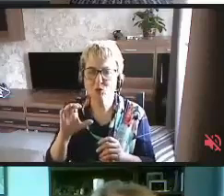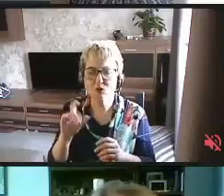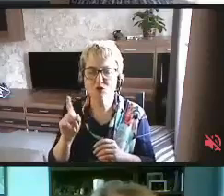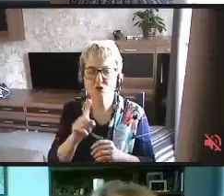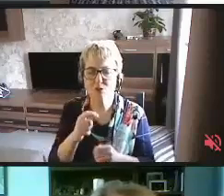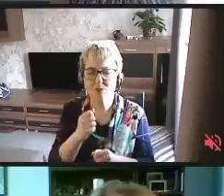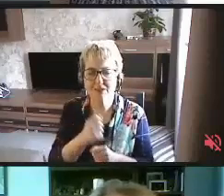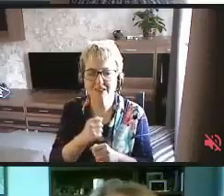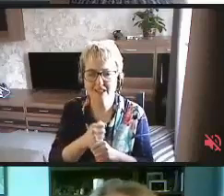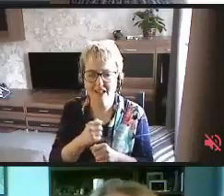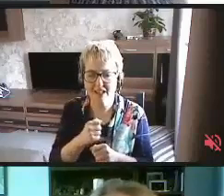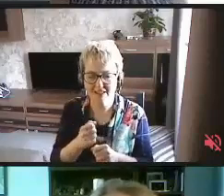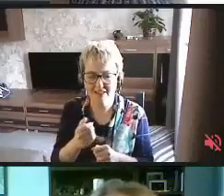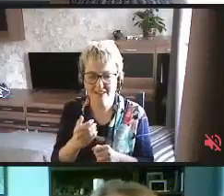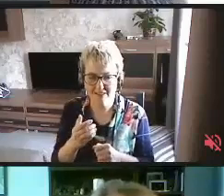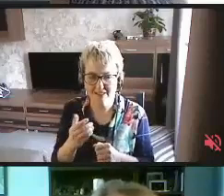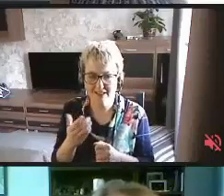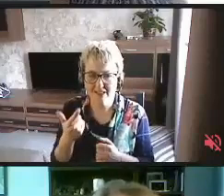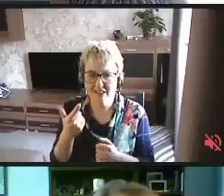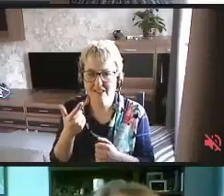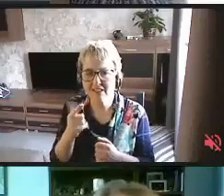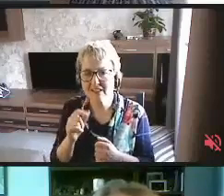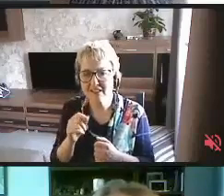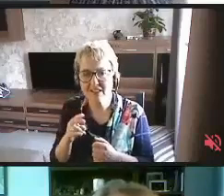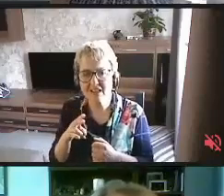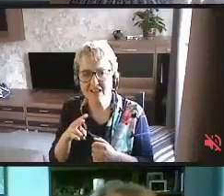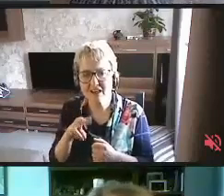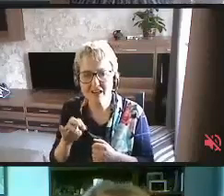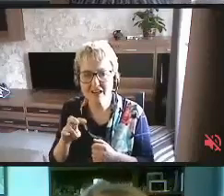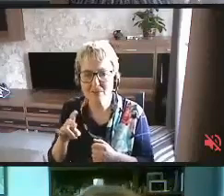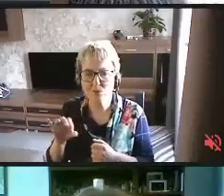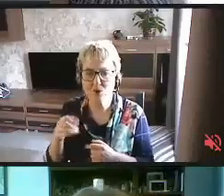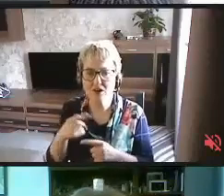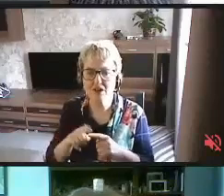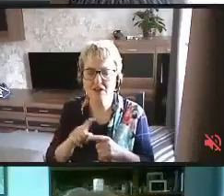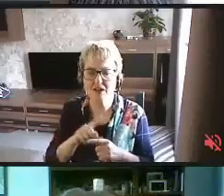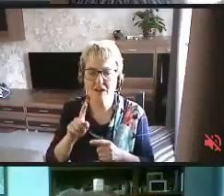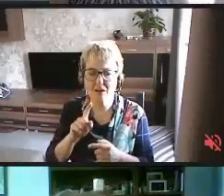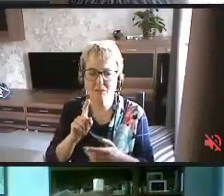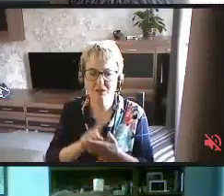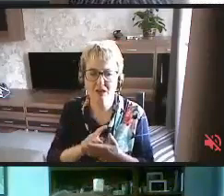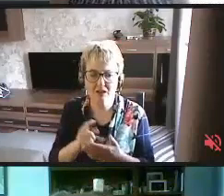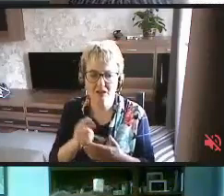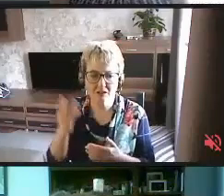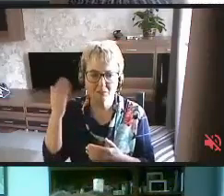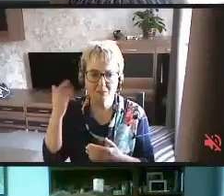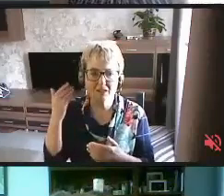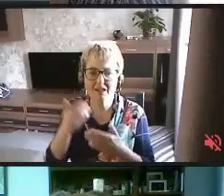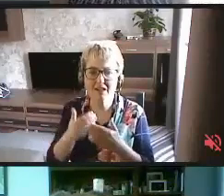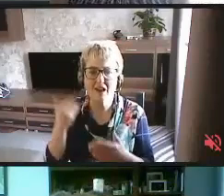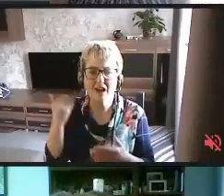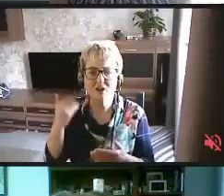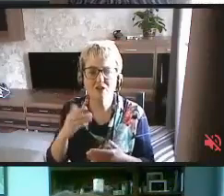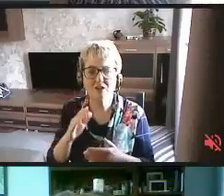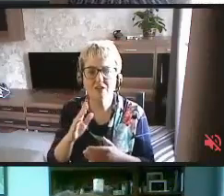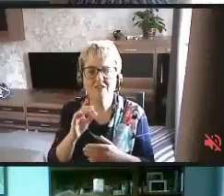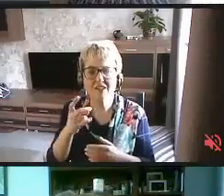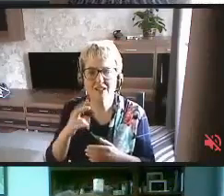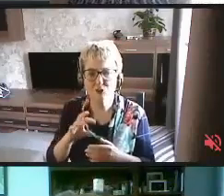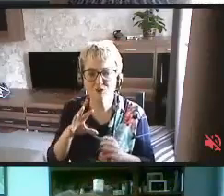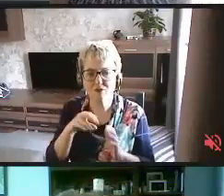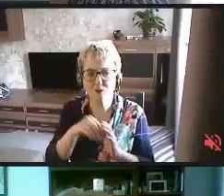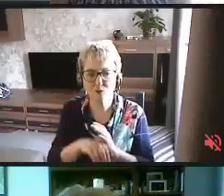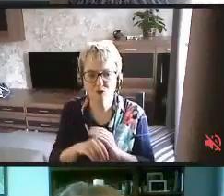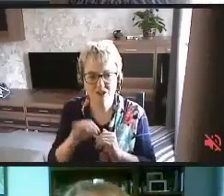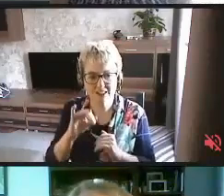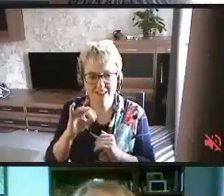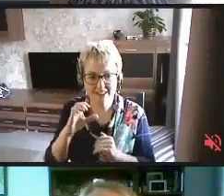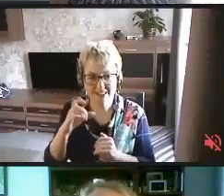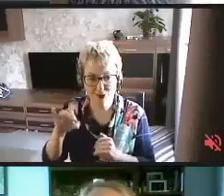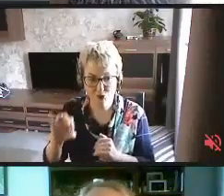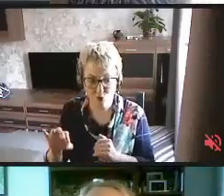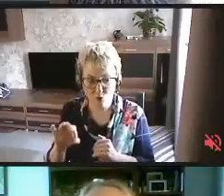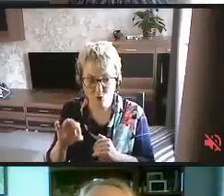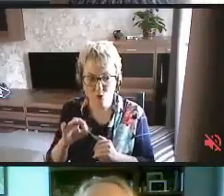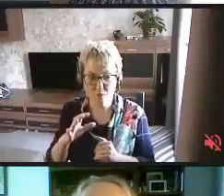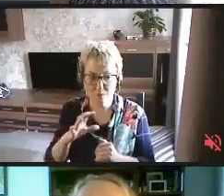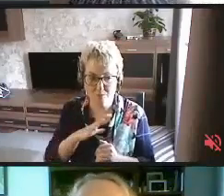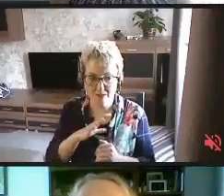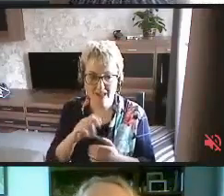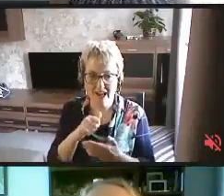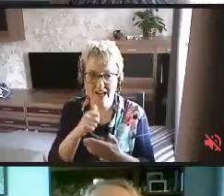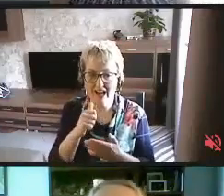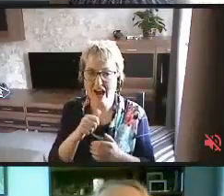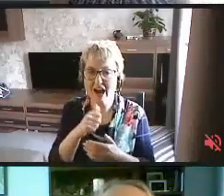где-либо это обязательным. Когда предыдущую версию включили в рамки ИСО, то есть ИСО было